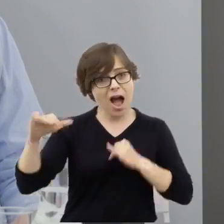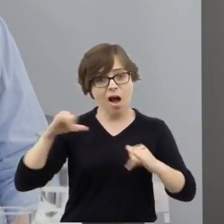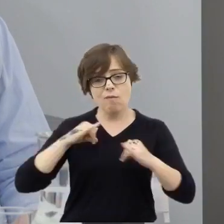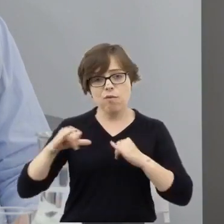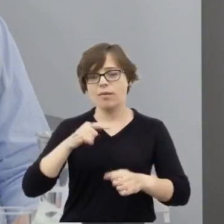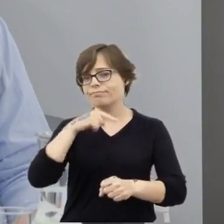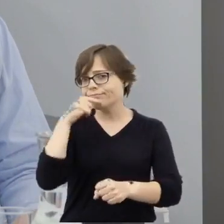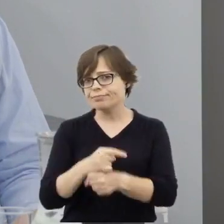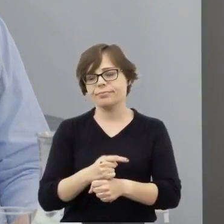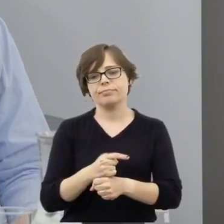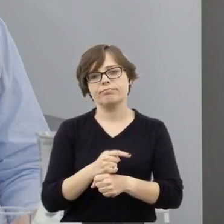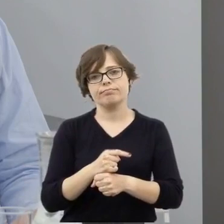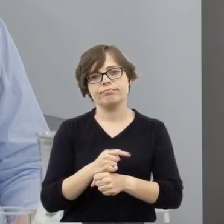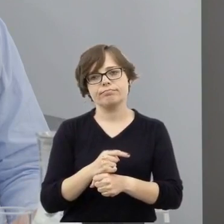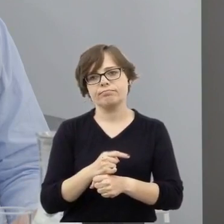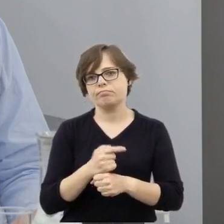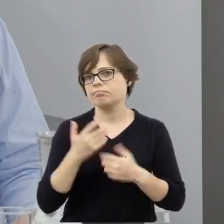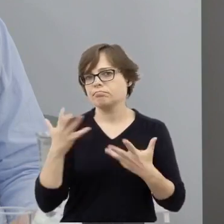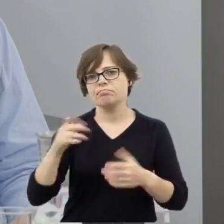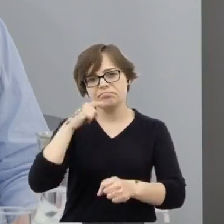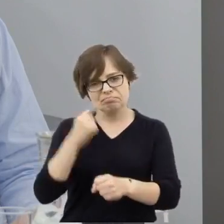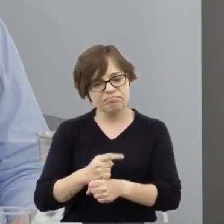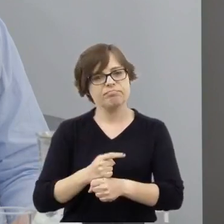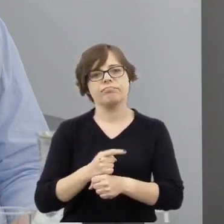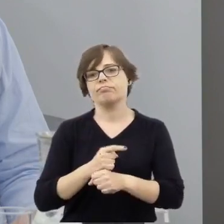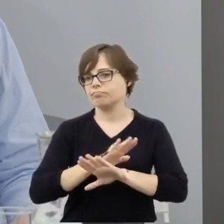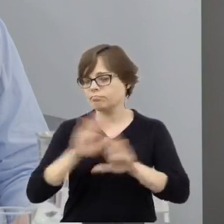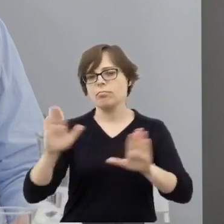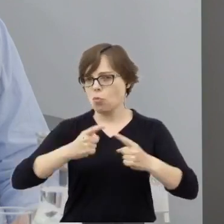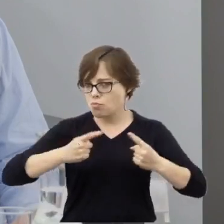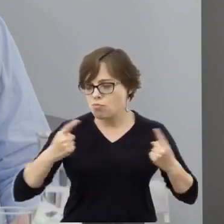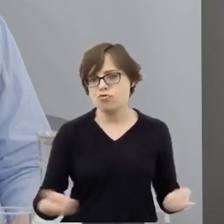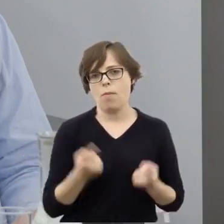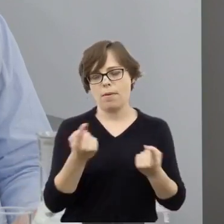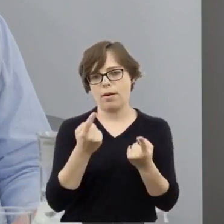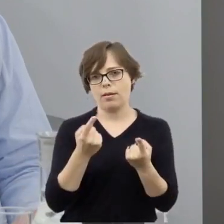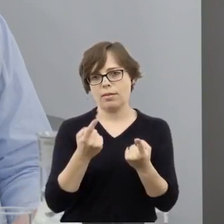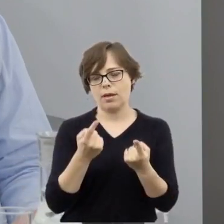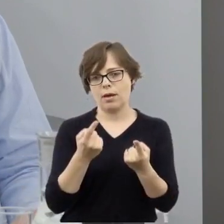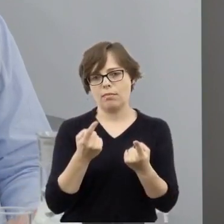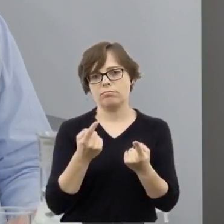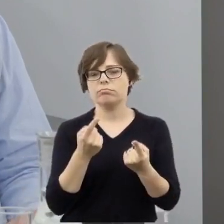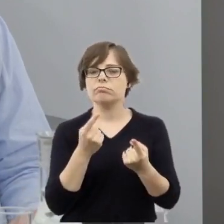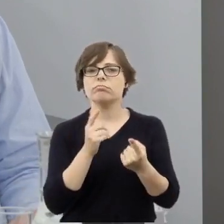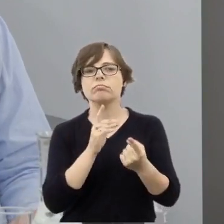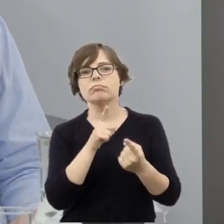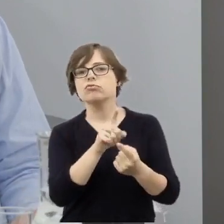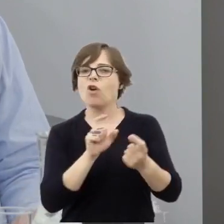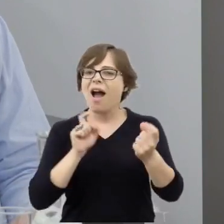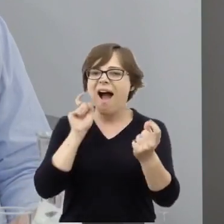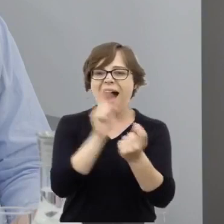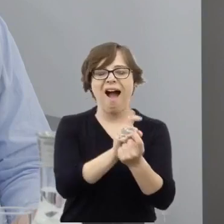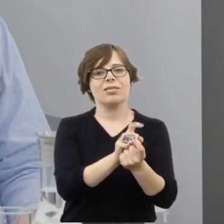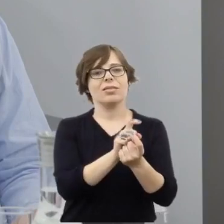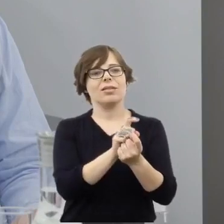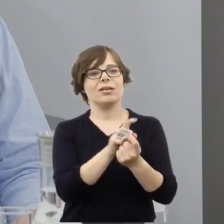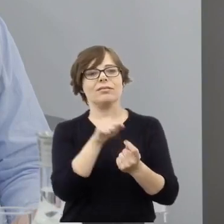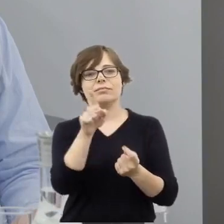bezprecedensową kampanię propagandową o charakterze antyrasistowskim